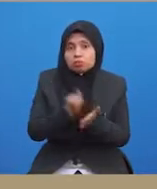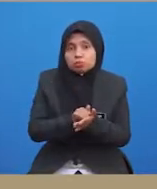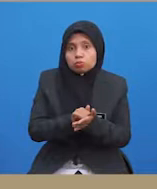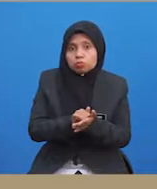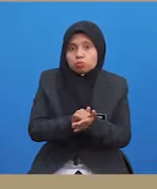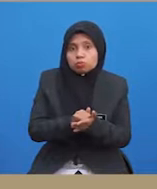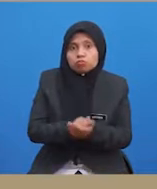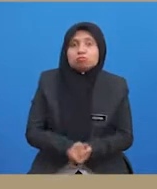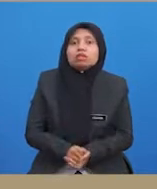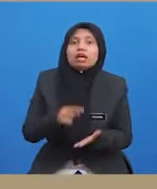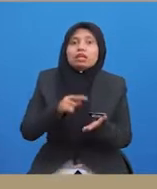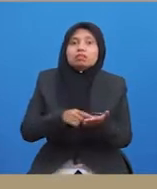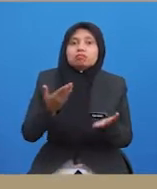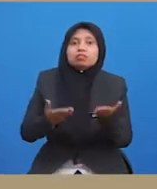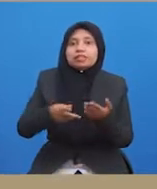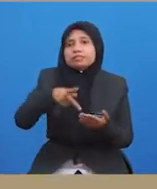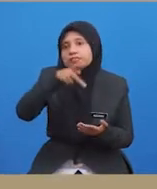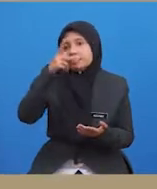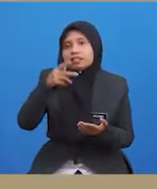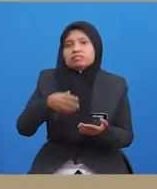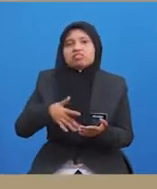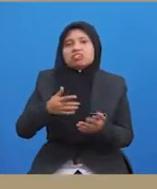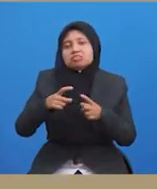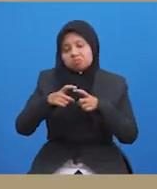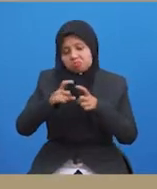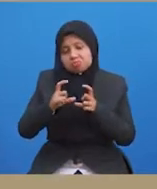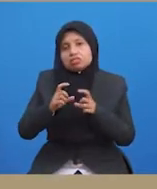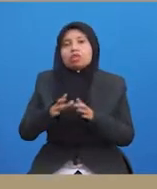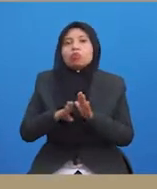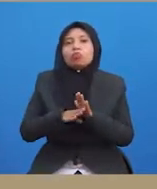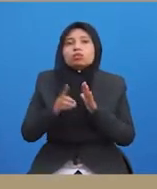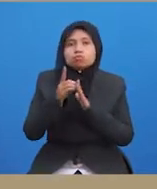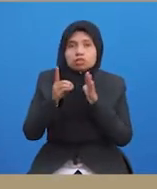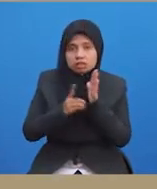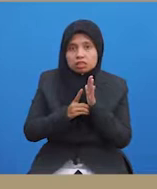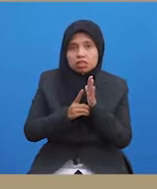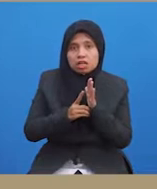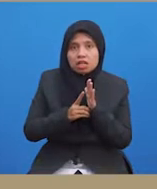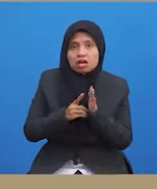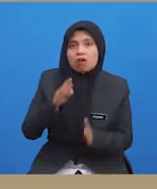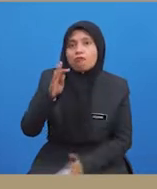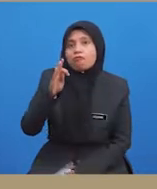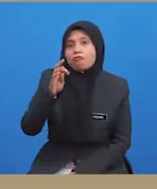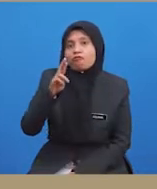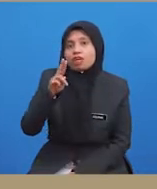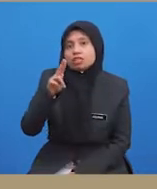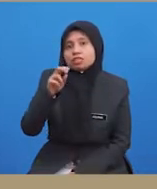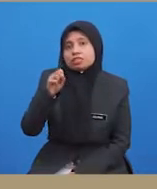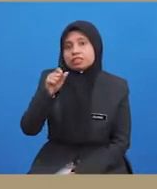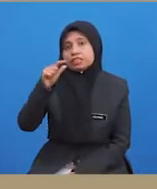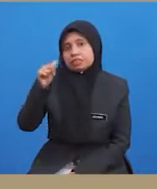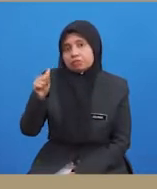Ini mungkin kerana rasa kecewa berdasarkan teori frustrasi agresif.